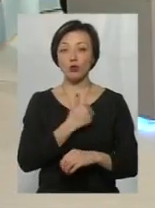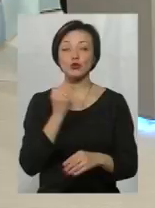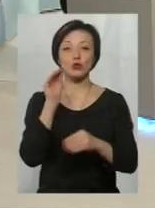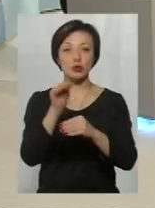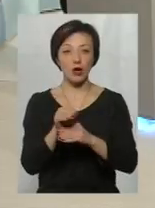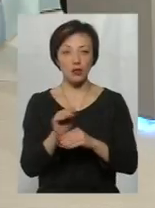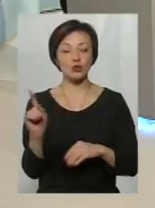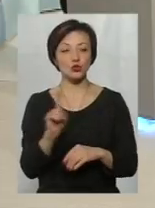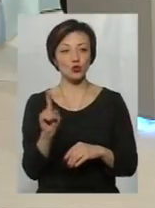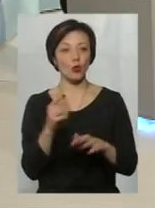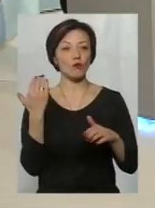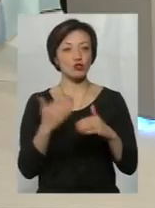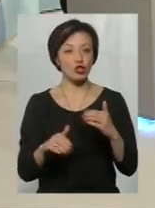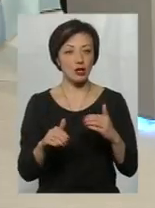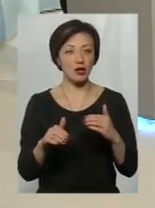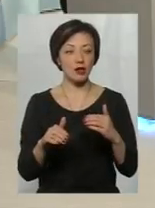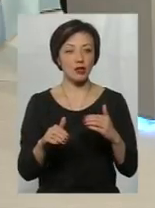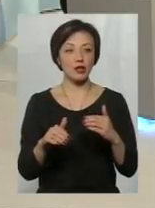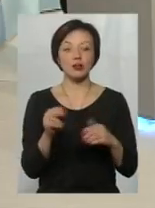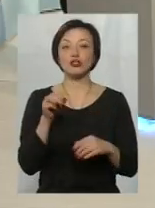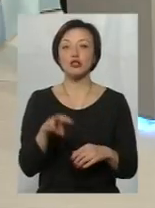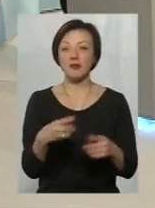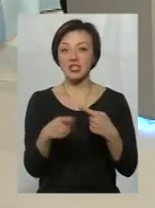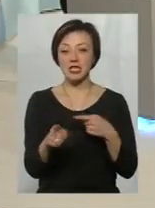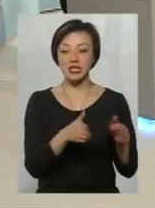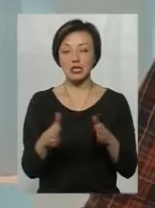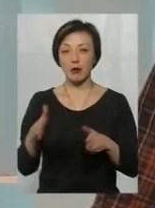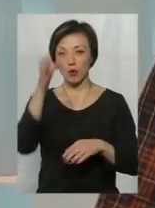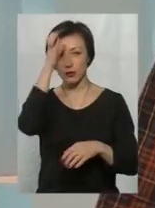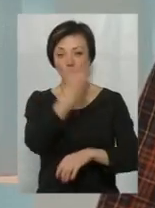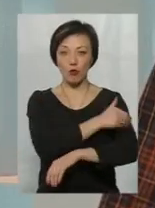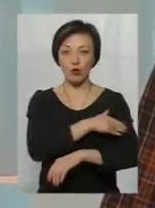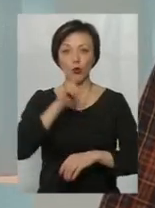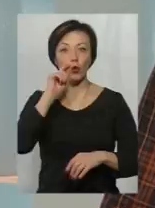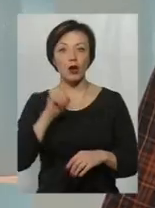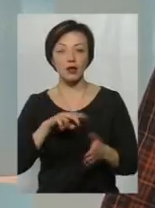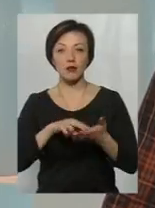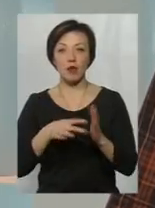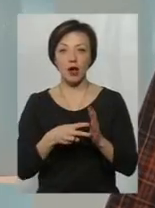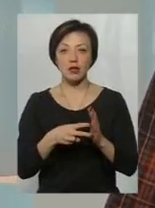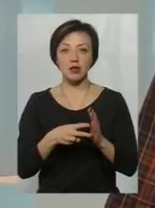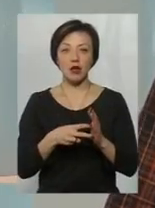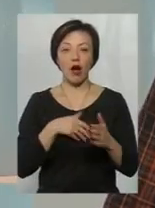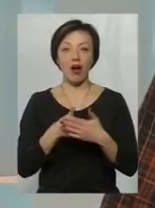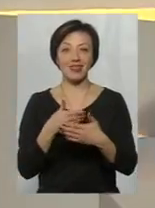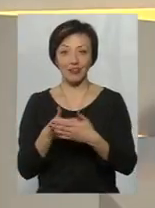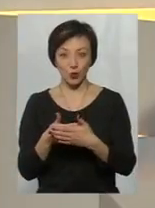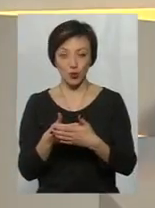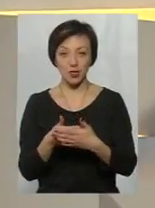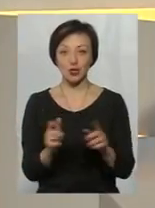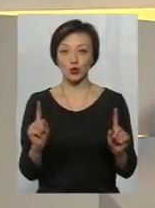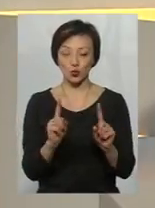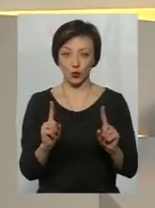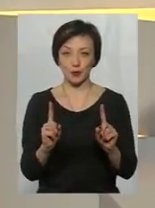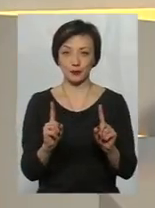що вже коли чим відрізняється система освіти в Польщі і в Україні в плані громадської активності, що